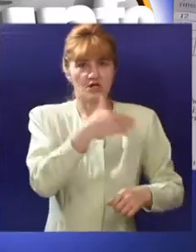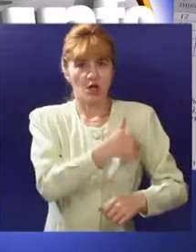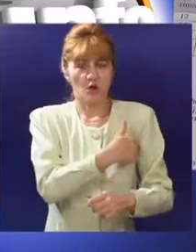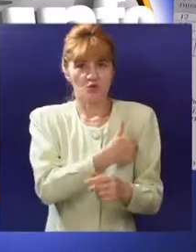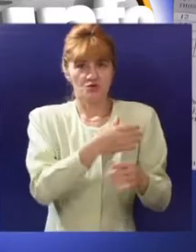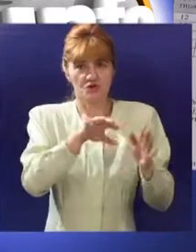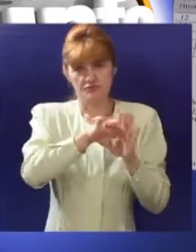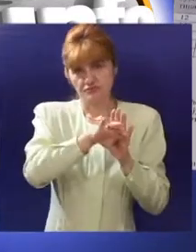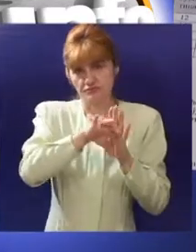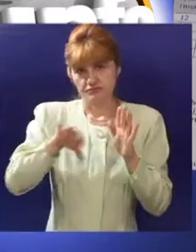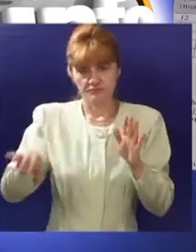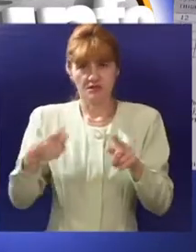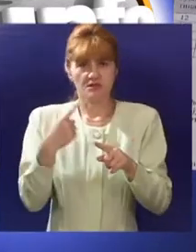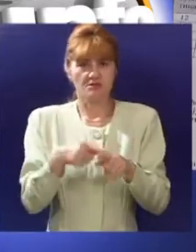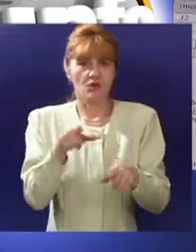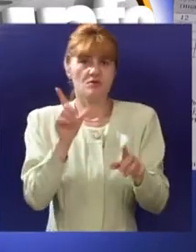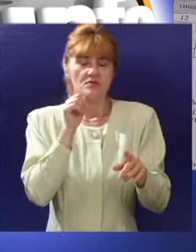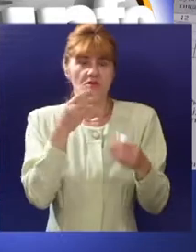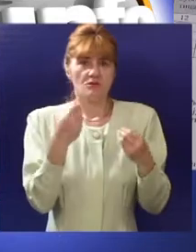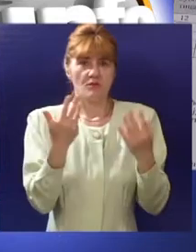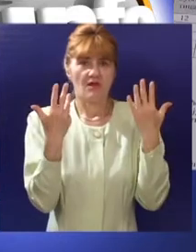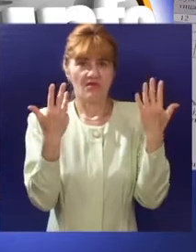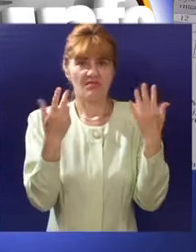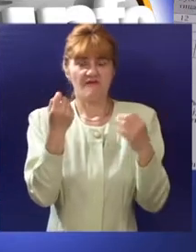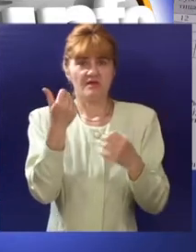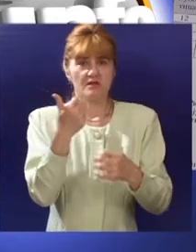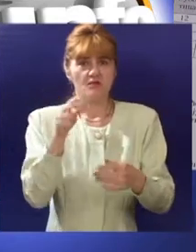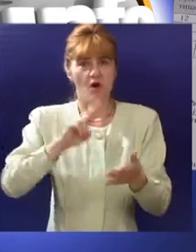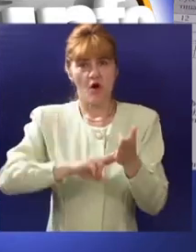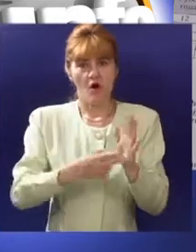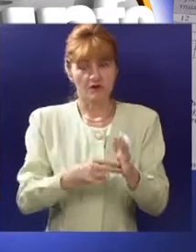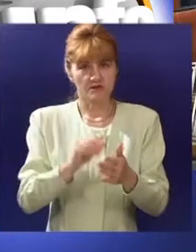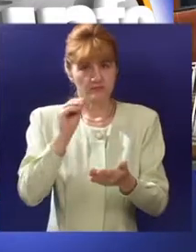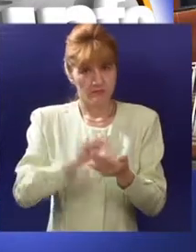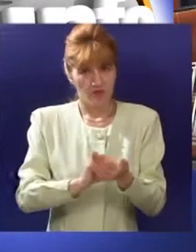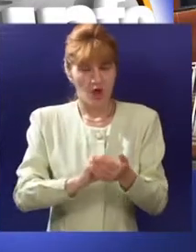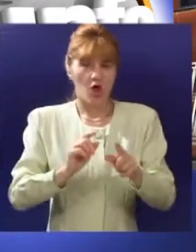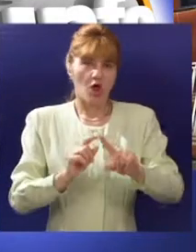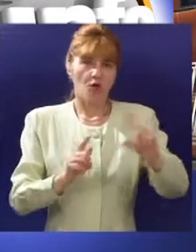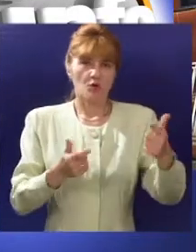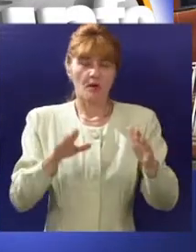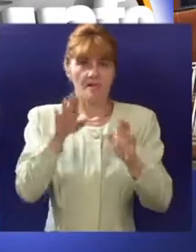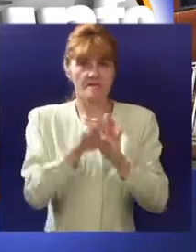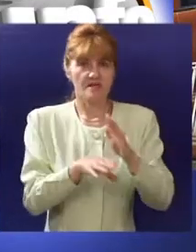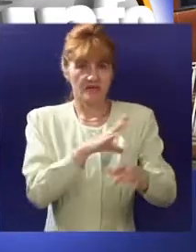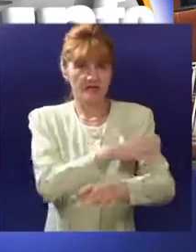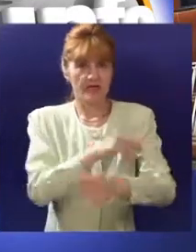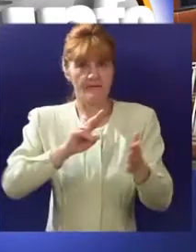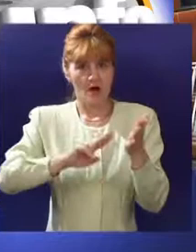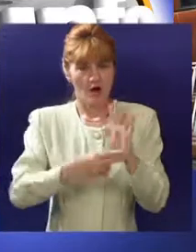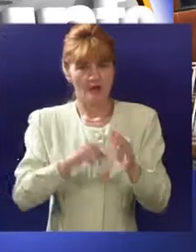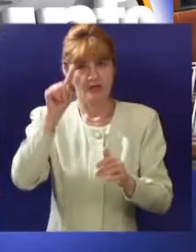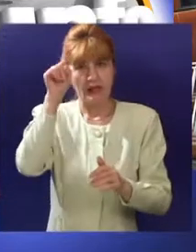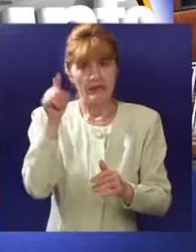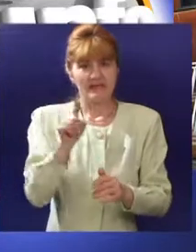studenta, čiji je prosak iznad 9,5 i time ispunio svoj deo ugovara, dok je za ostalih 216 studenta